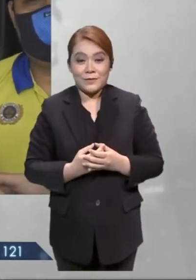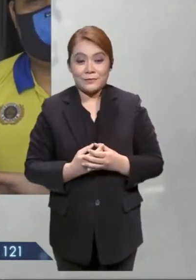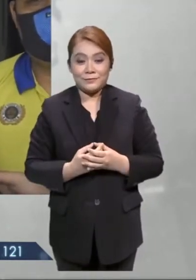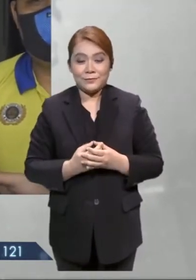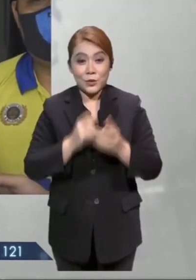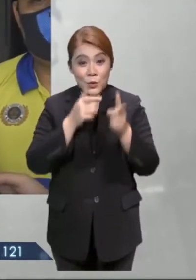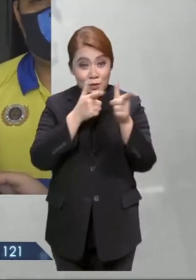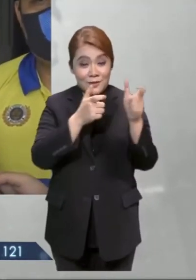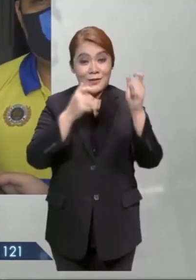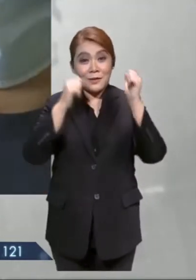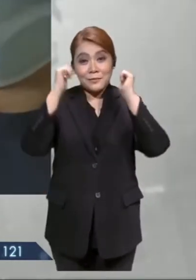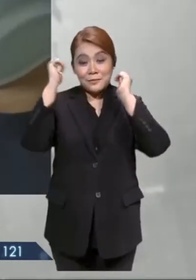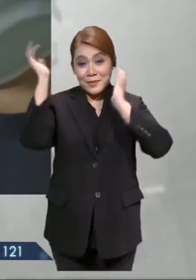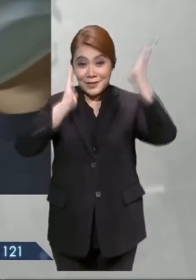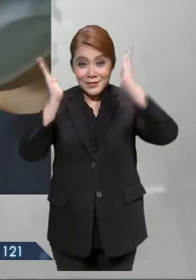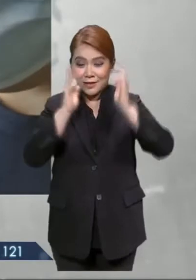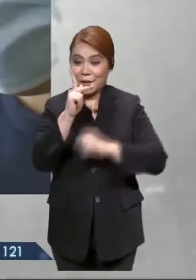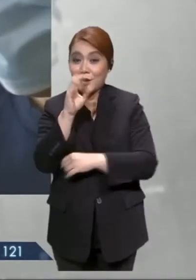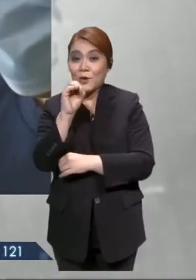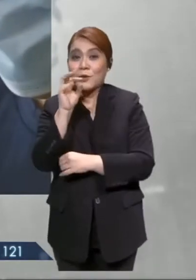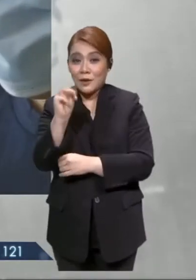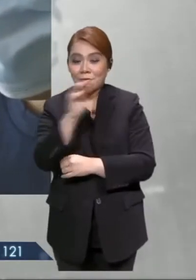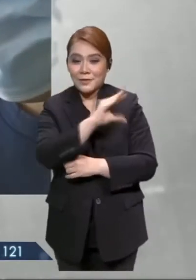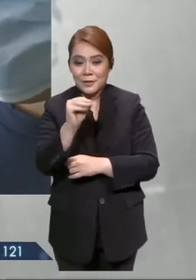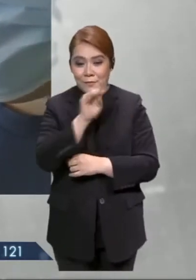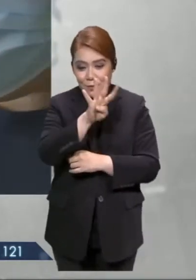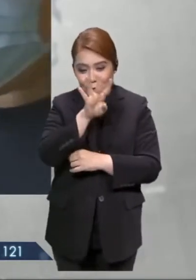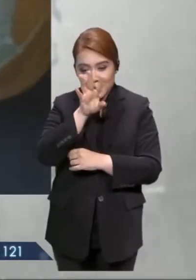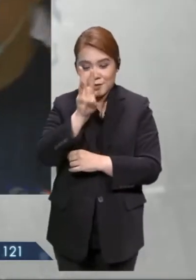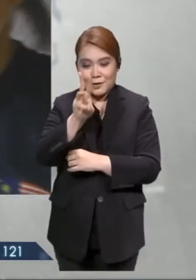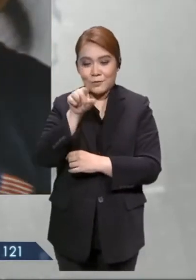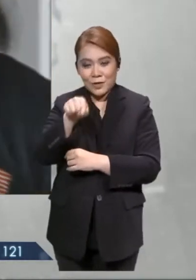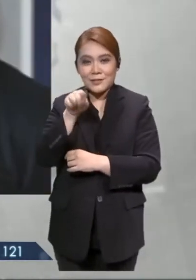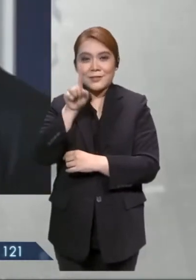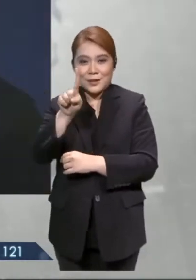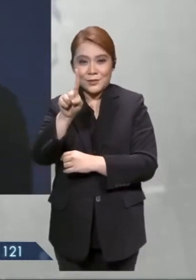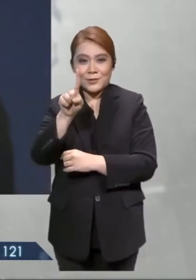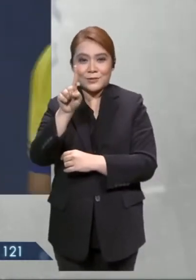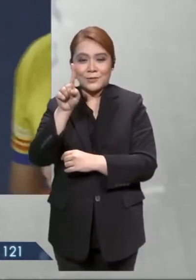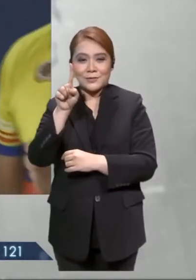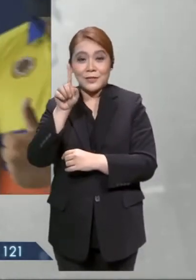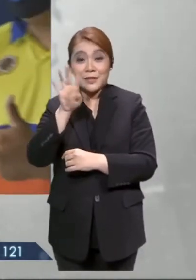Malaysia KOM 2019 dengan 46.51 meter.